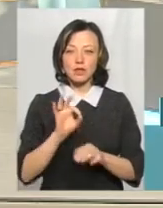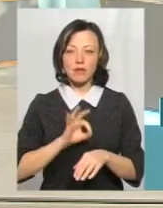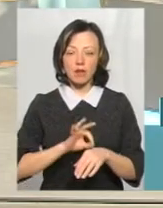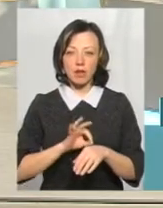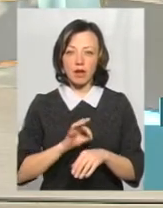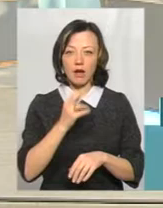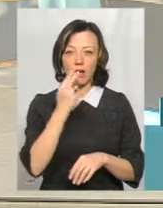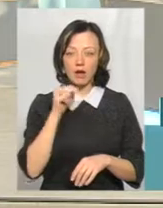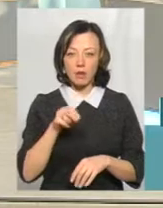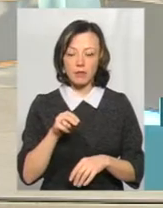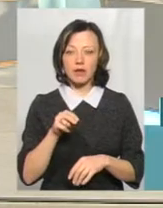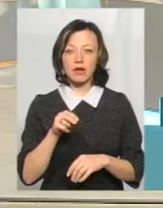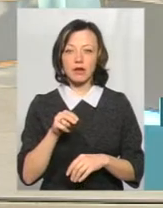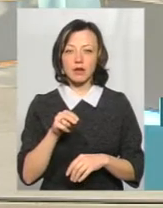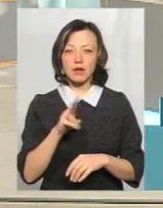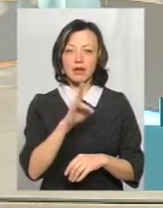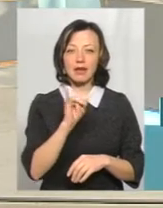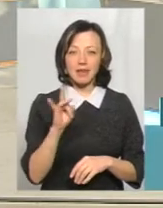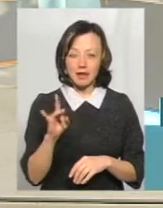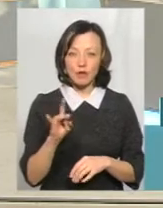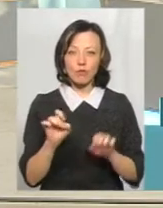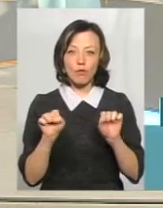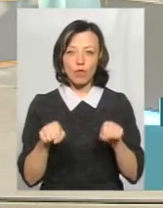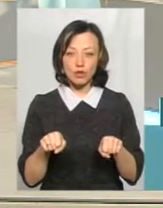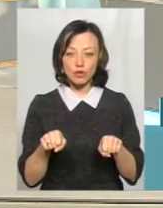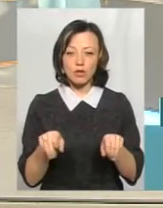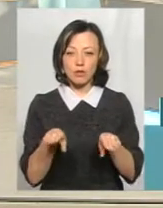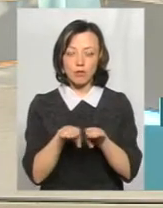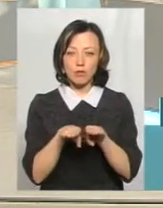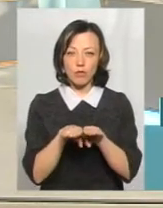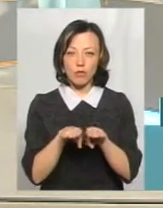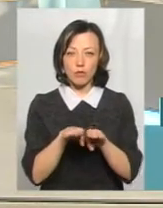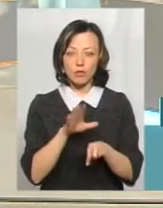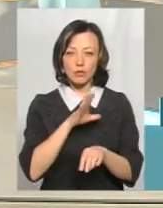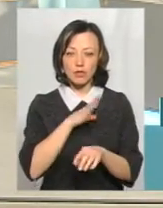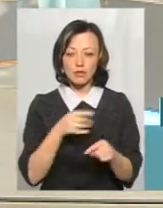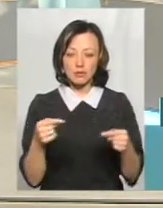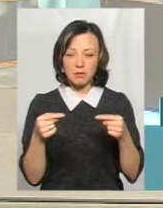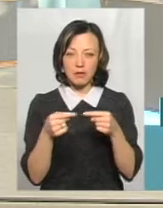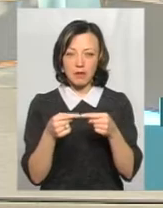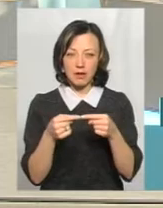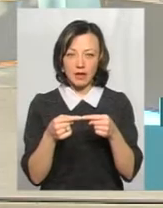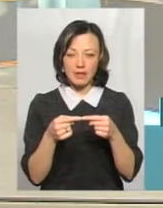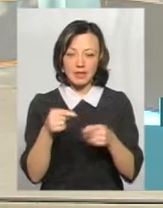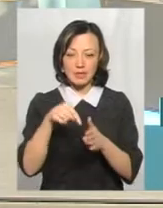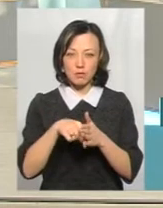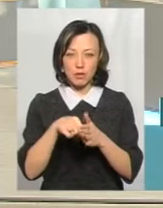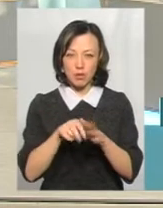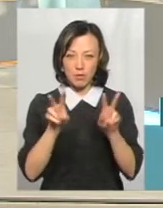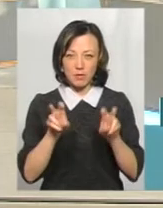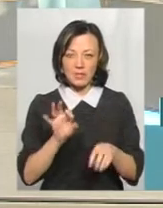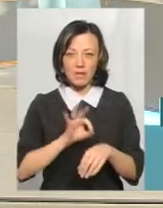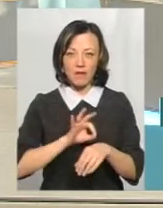на грип, початок захворювання на кір може співпадати з симптомами із